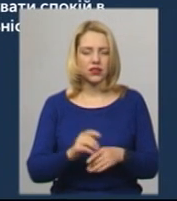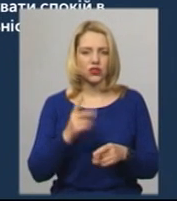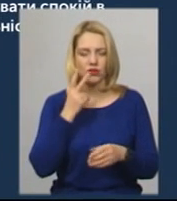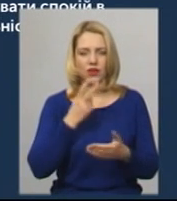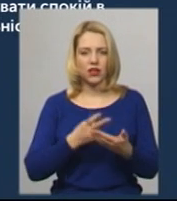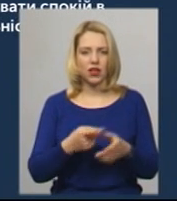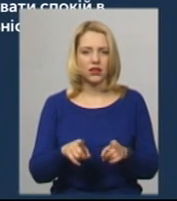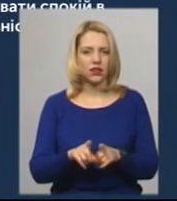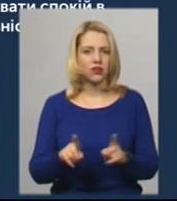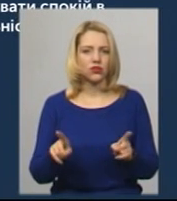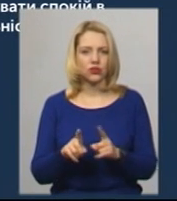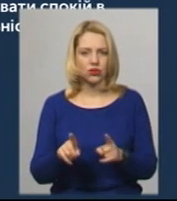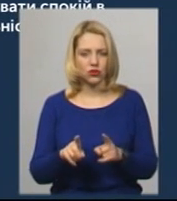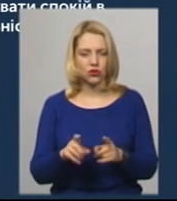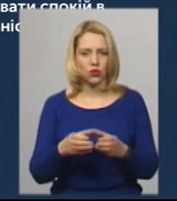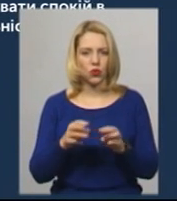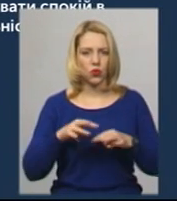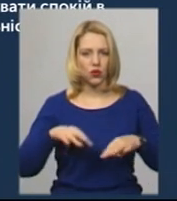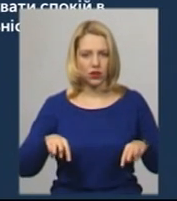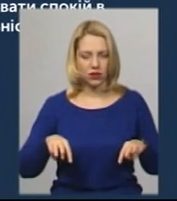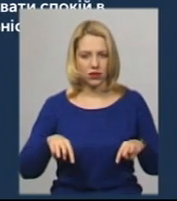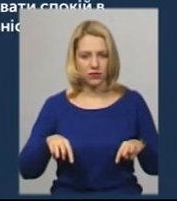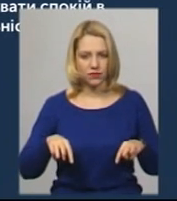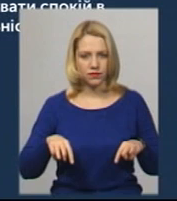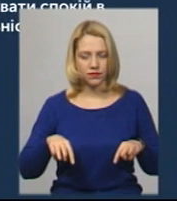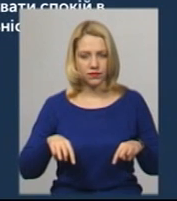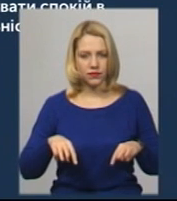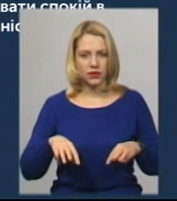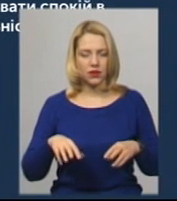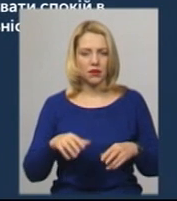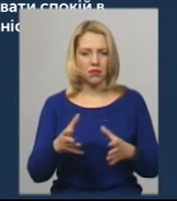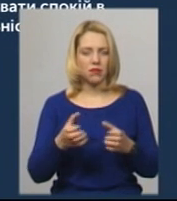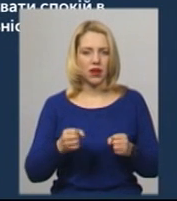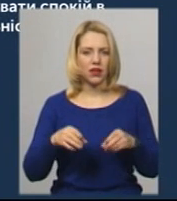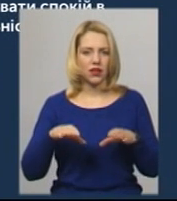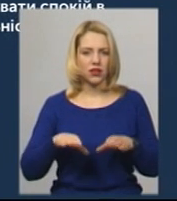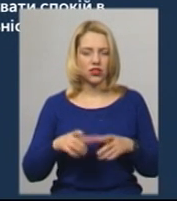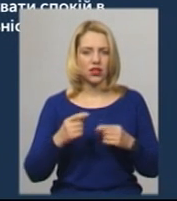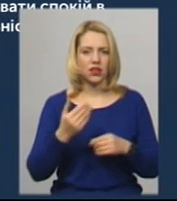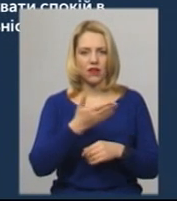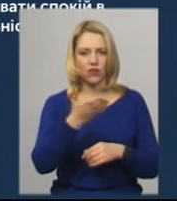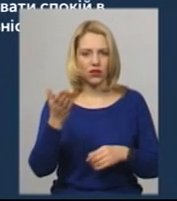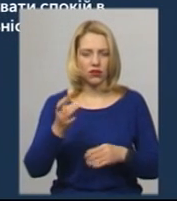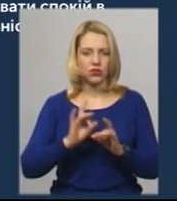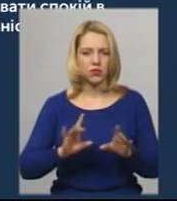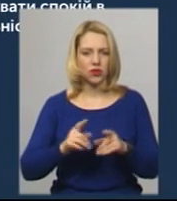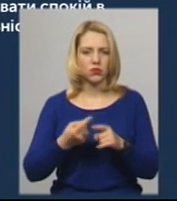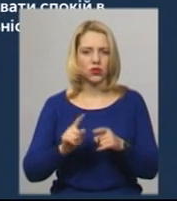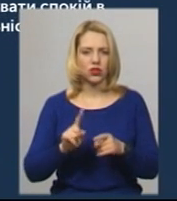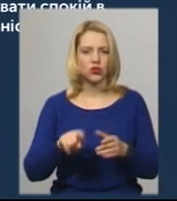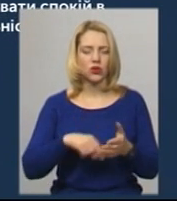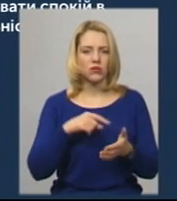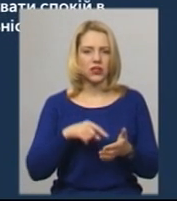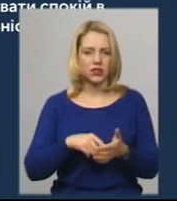так, що уряд в рік виборів фактично приймає рішення, та він розповідає про те, що міста повинні